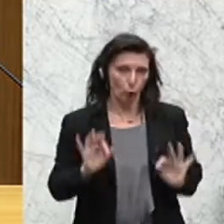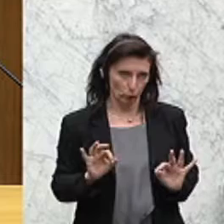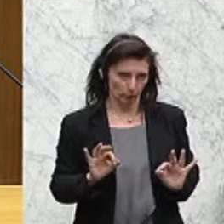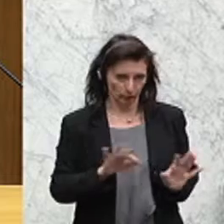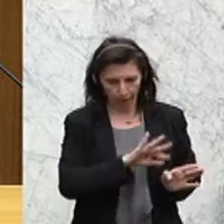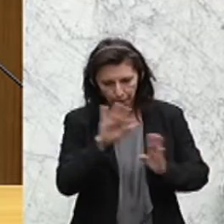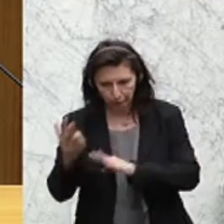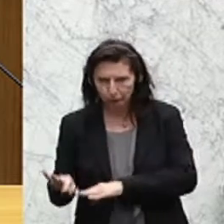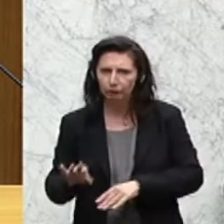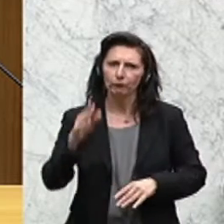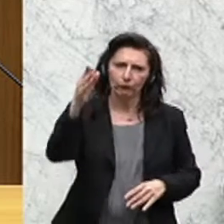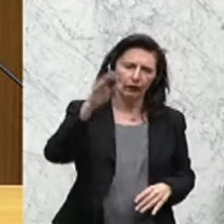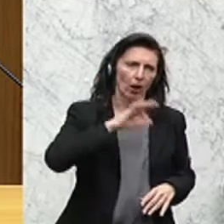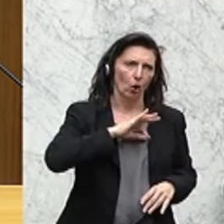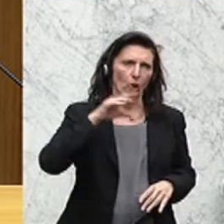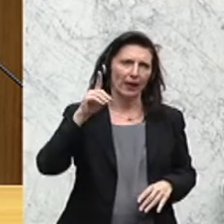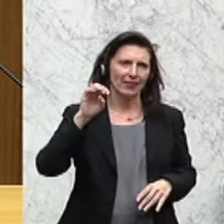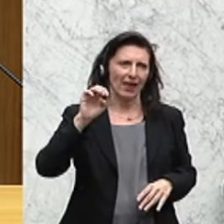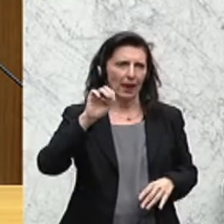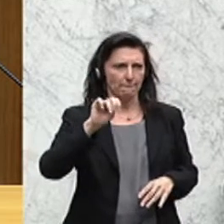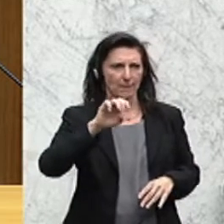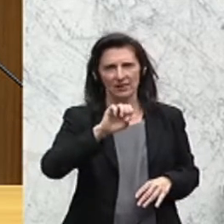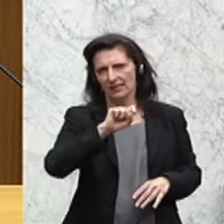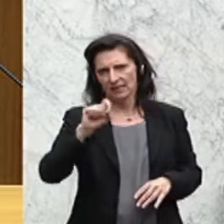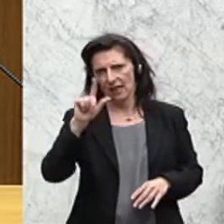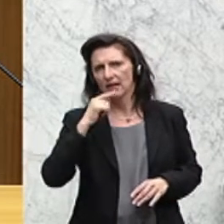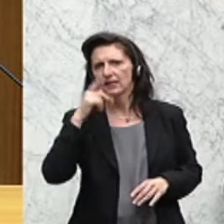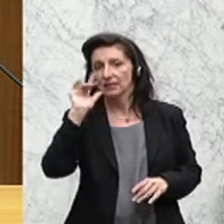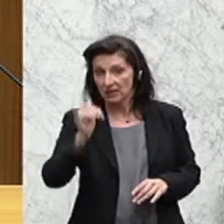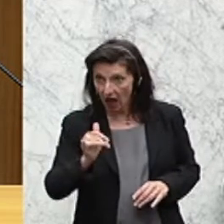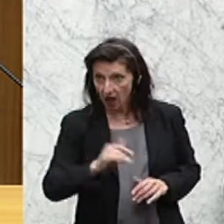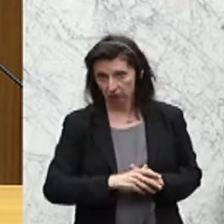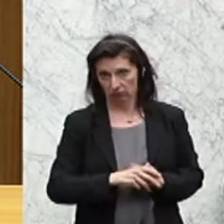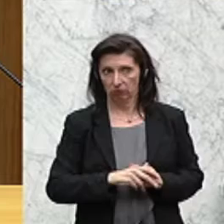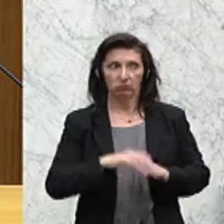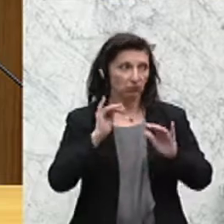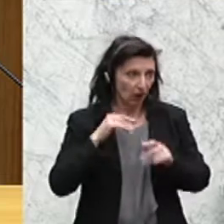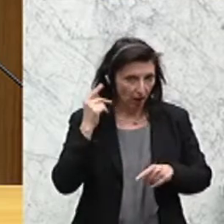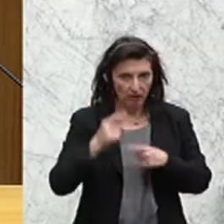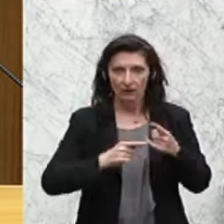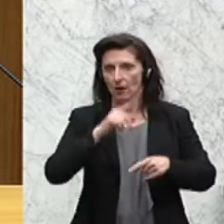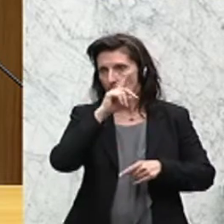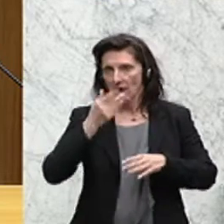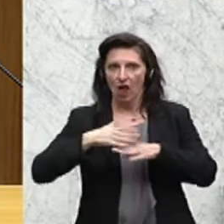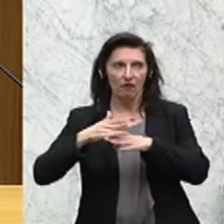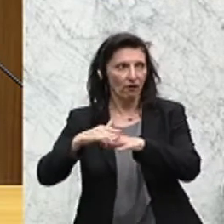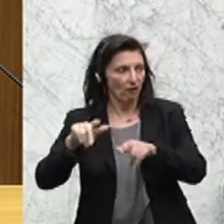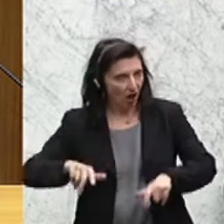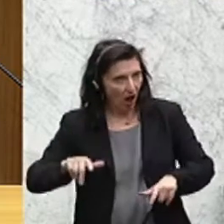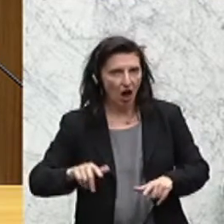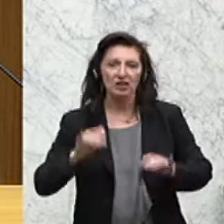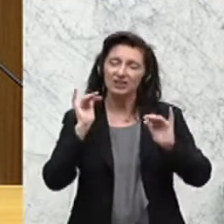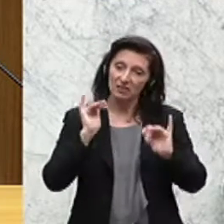Nachtrag zum Kollegen Demisler in der Rehrlingsfrage. Ja, wir haben eine demografische Frage. Ja, wir haben eine Frage, welche